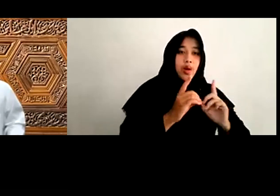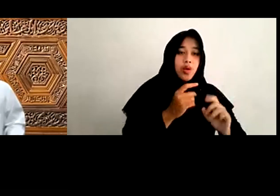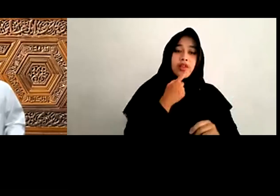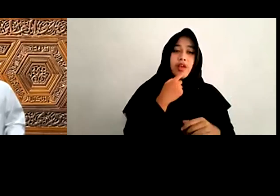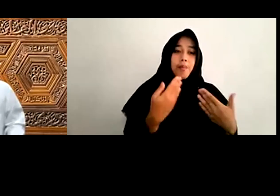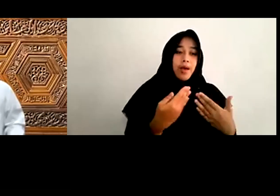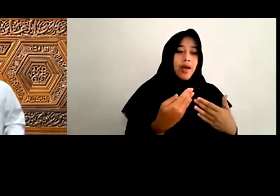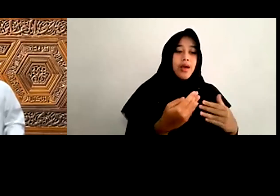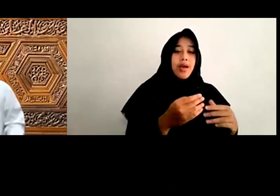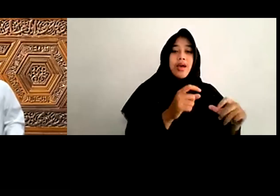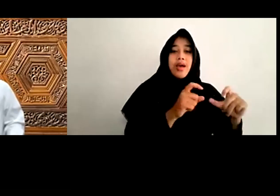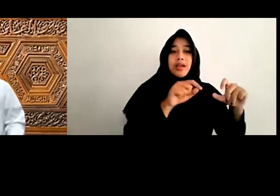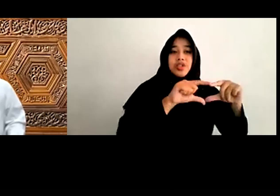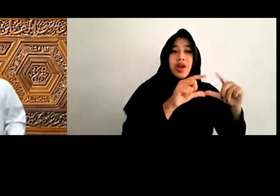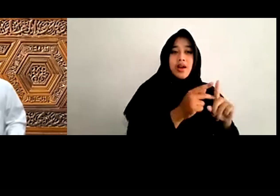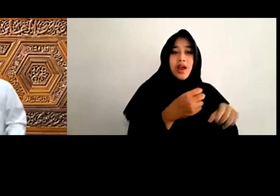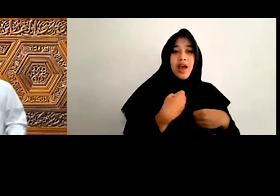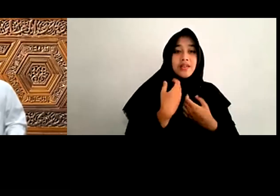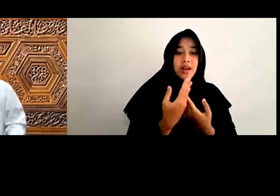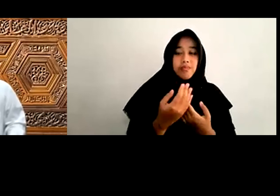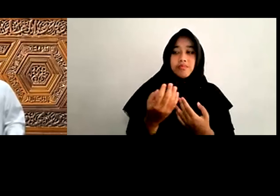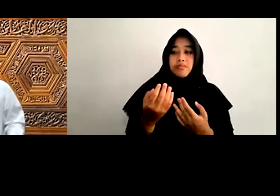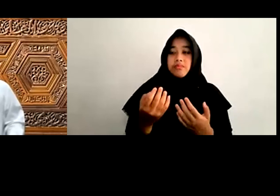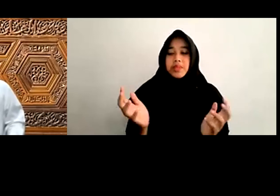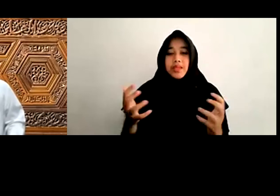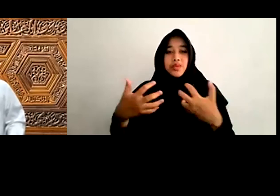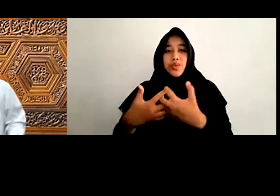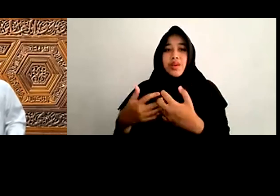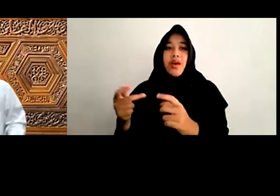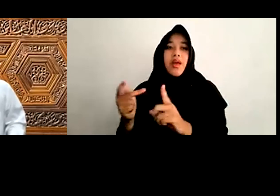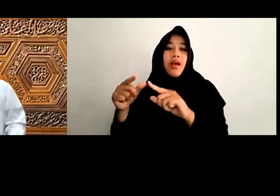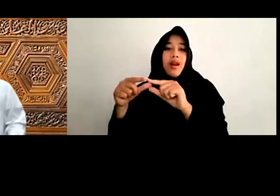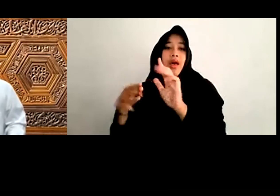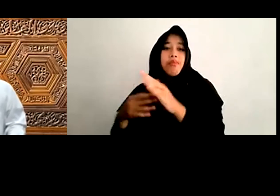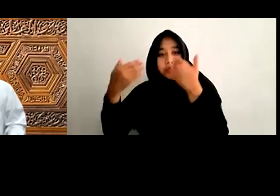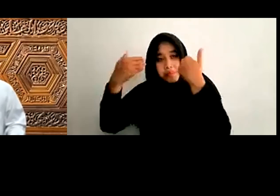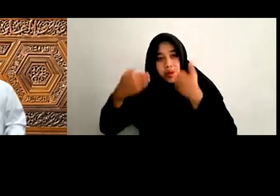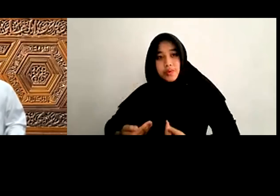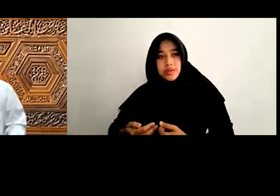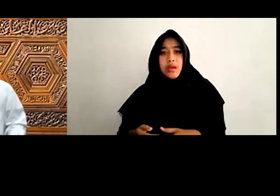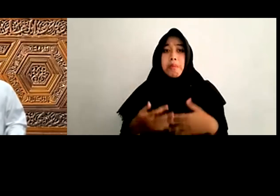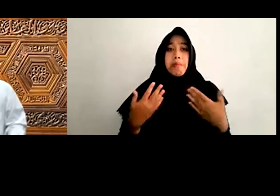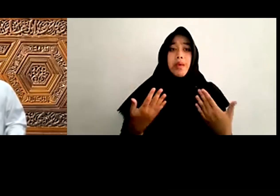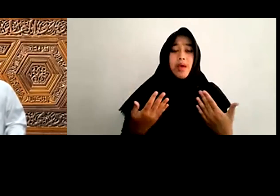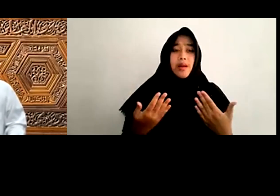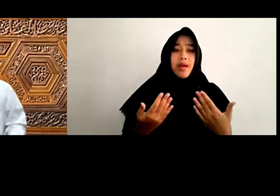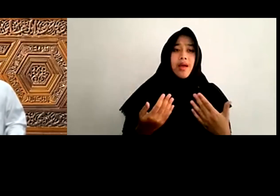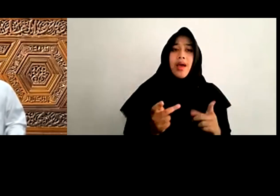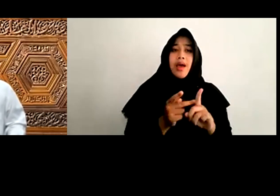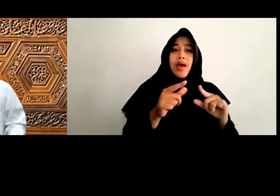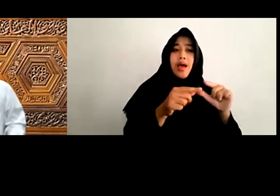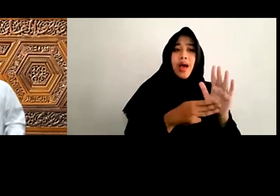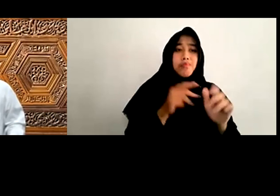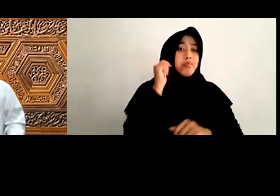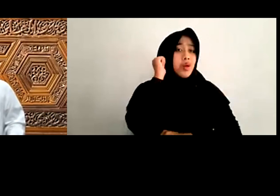hak asasi Manusia Bagaimana dengan Hak asasi perempuan Telah ditegaskan Di dalam Al-Quran